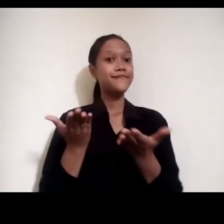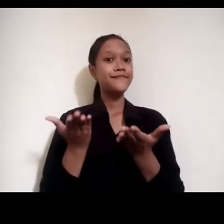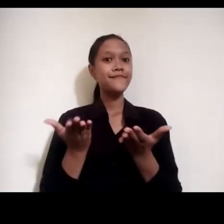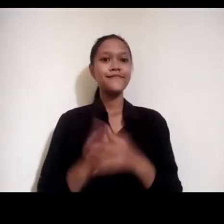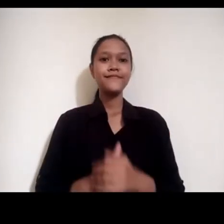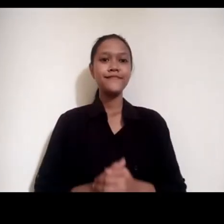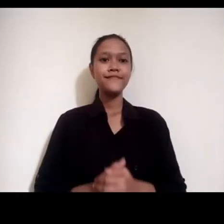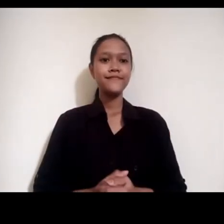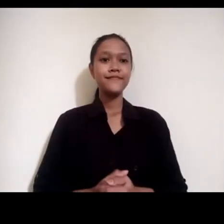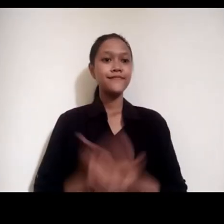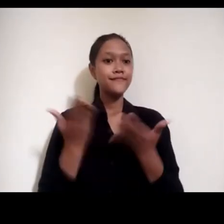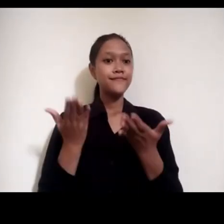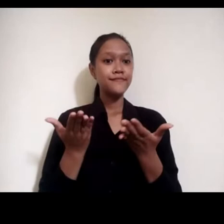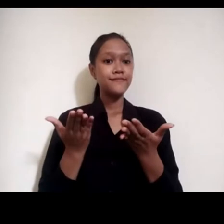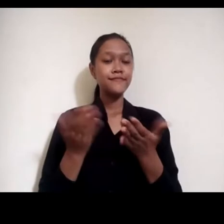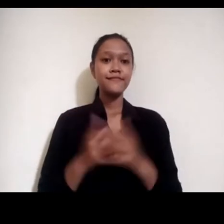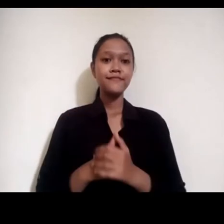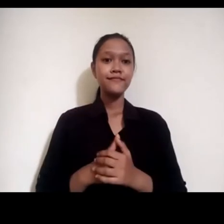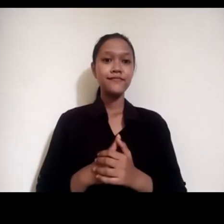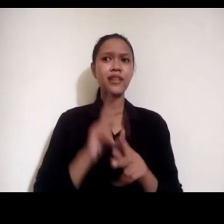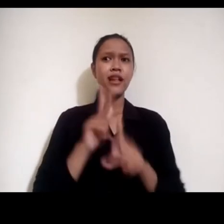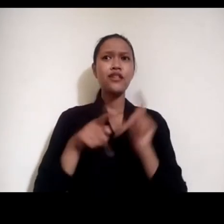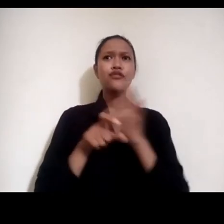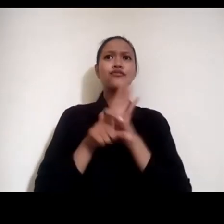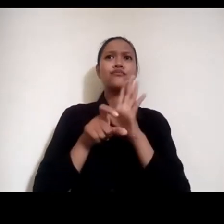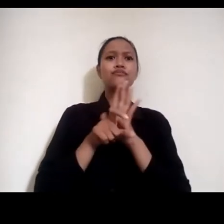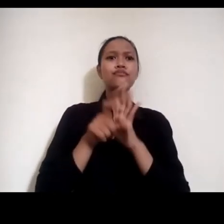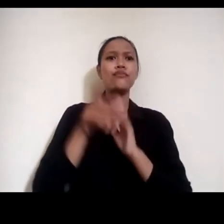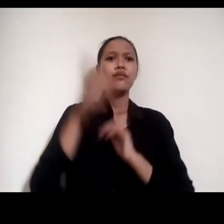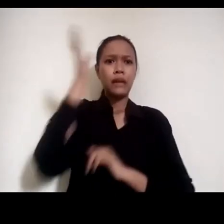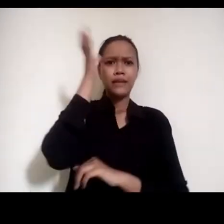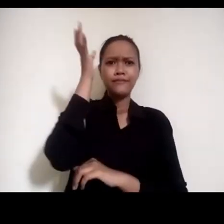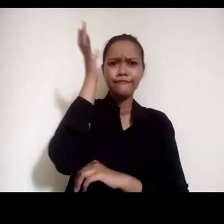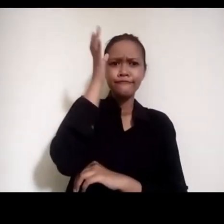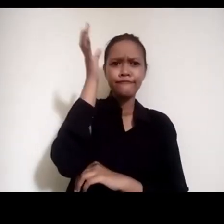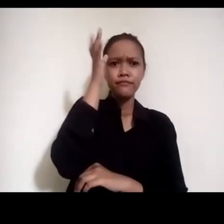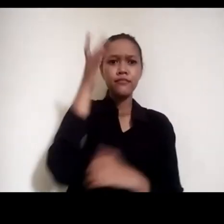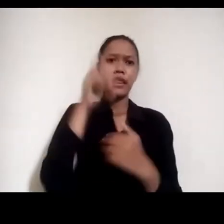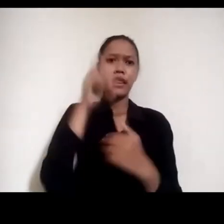silahkan atau yang nggak paham gitu nggak apa-apa tanya aja nggak apa-apa